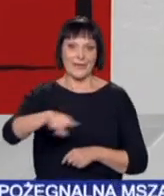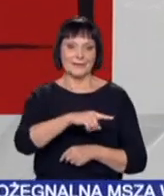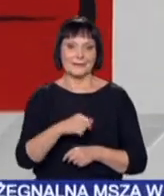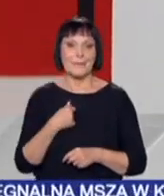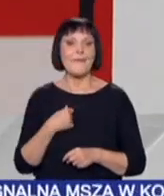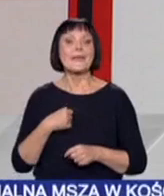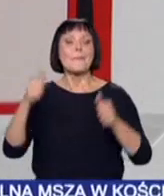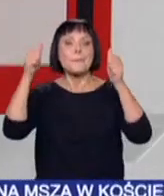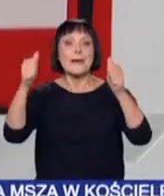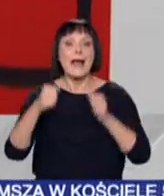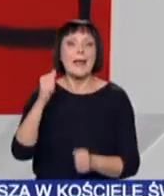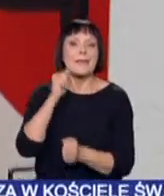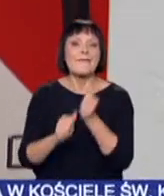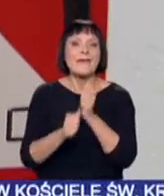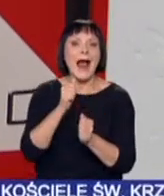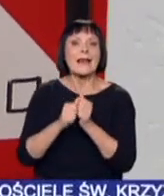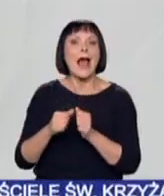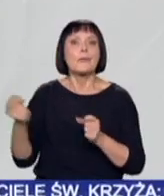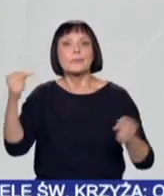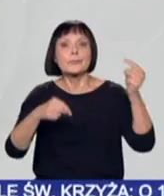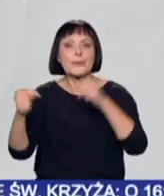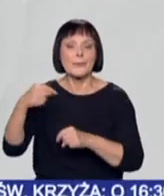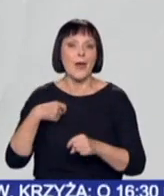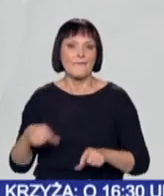Plakaty w walce o wyborczą frekwencję.